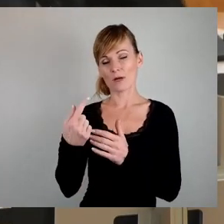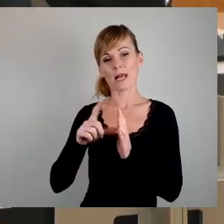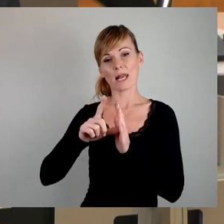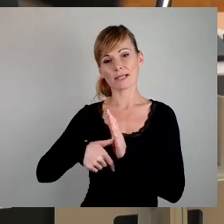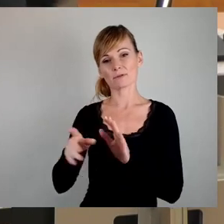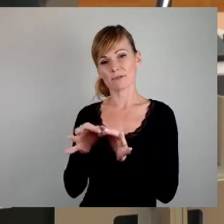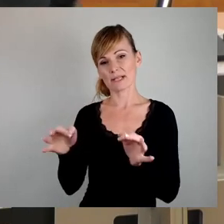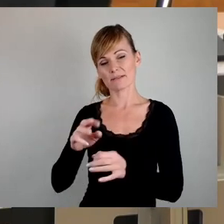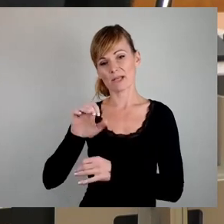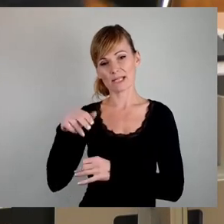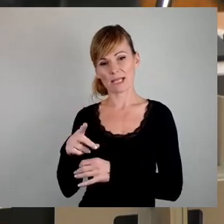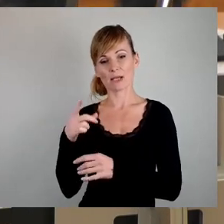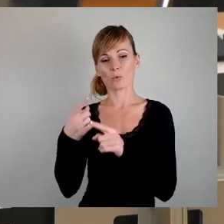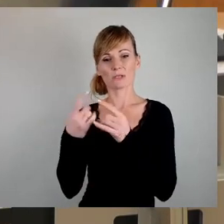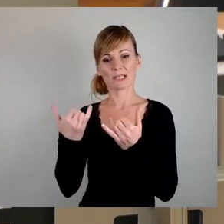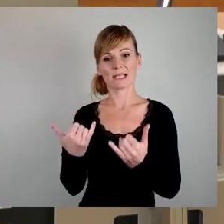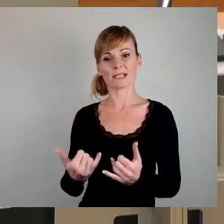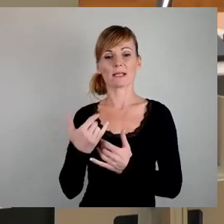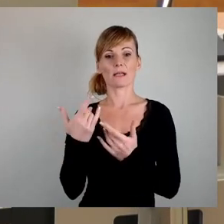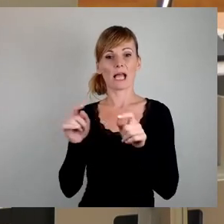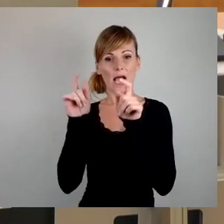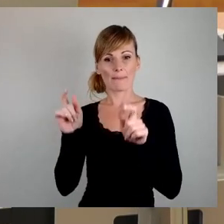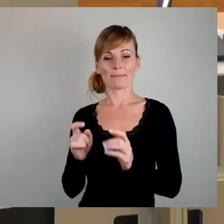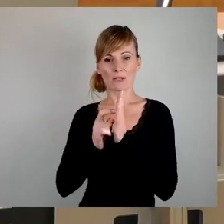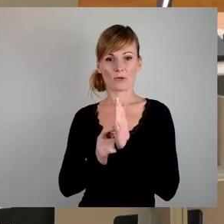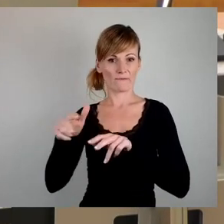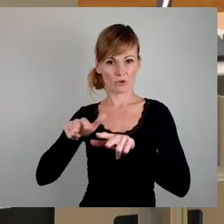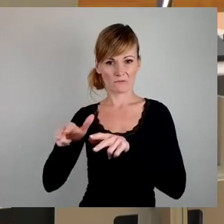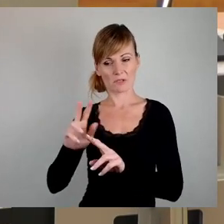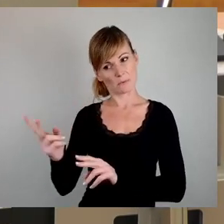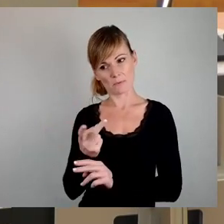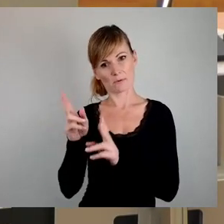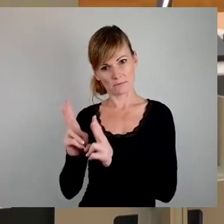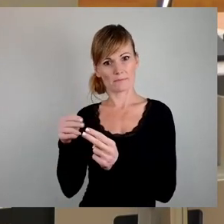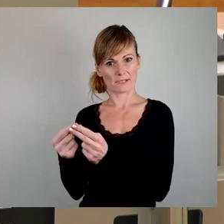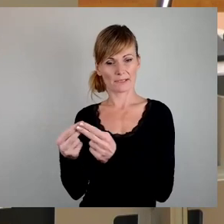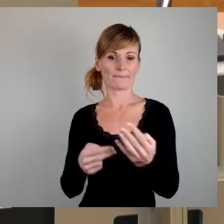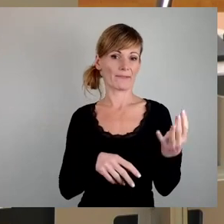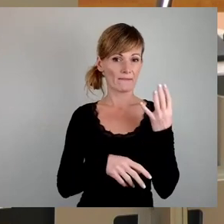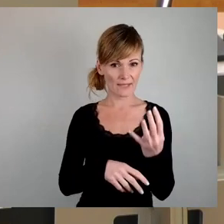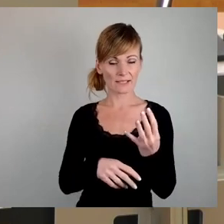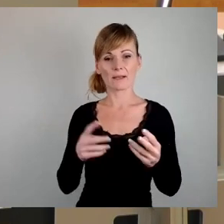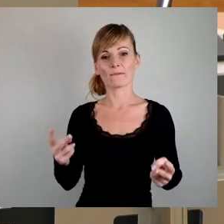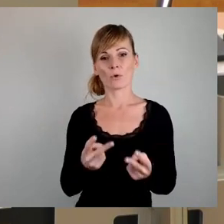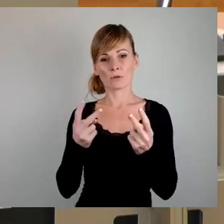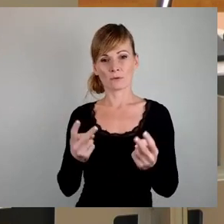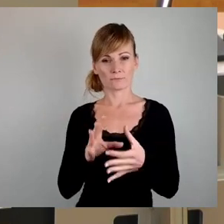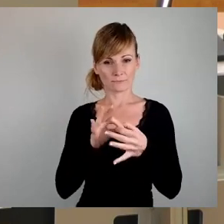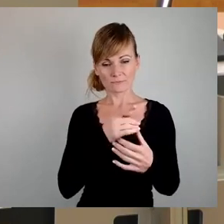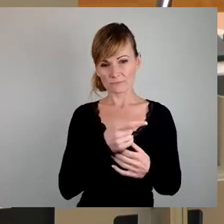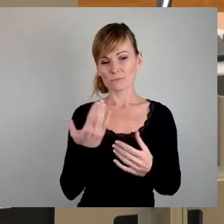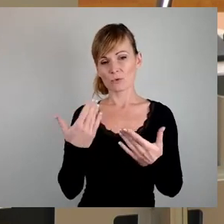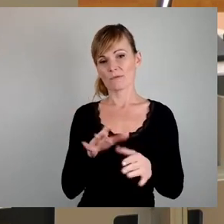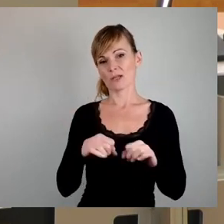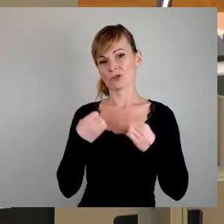derzeitigen wirtschaftlichen Rahmenbedingungen. Viertens, durch die Schaffung der Förderkulisse durch den Freistaat Sachsen können diese